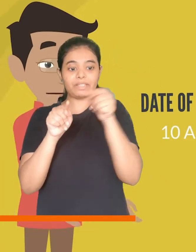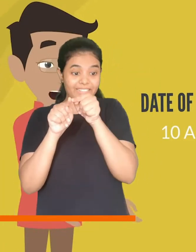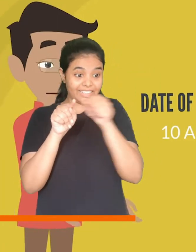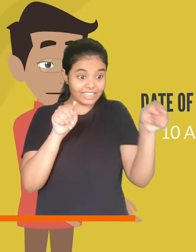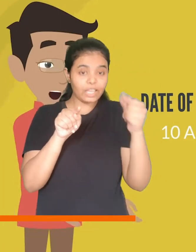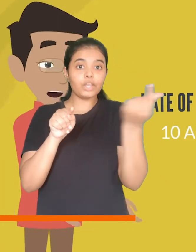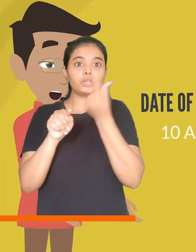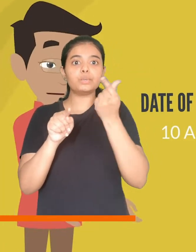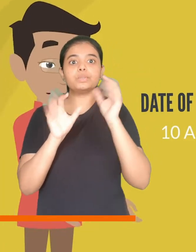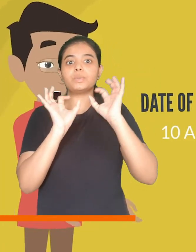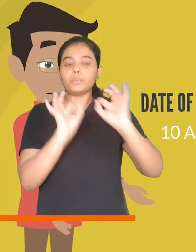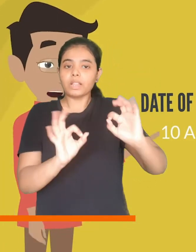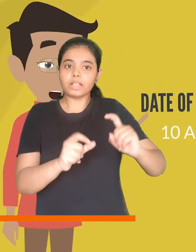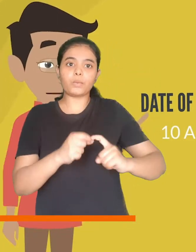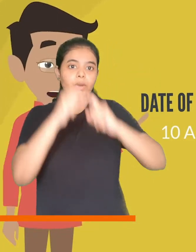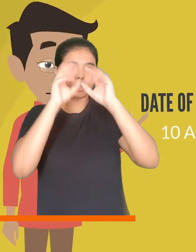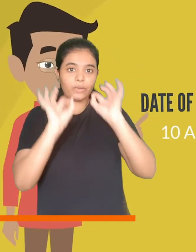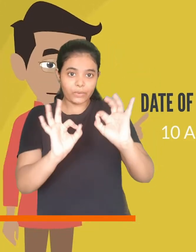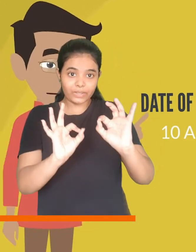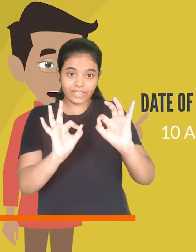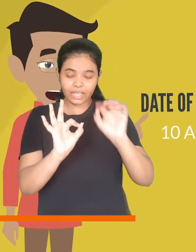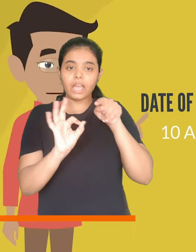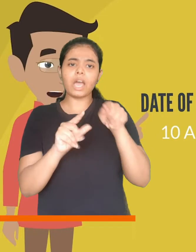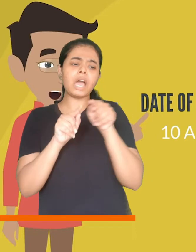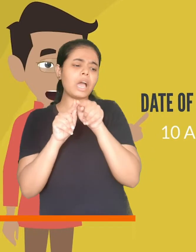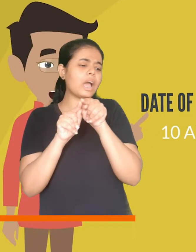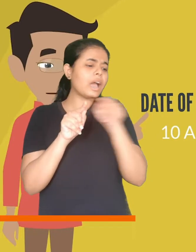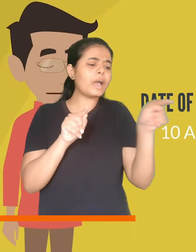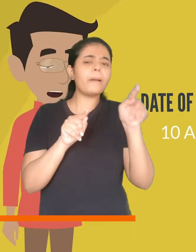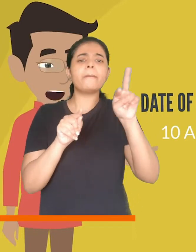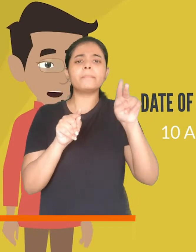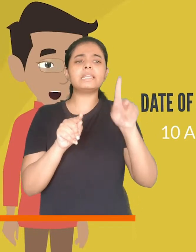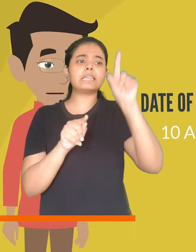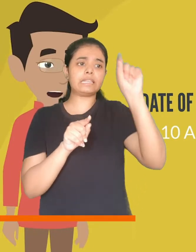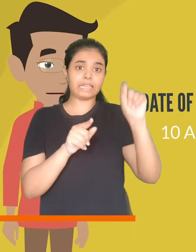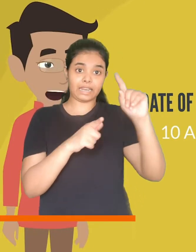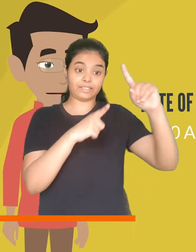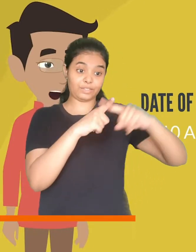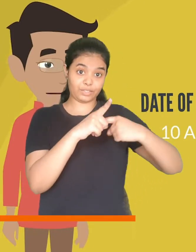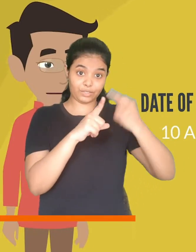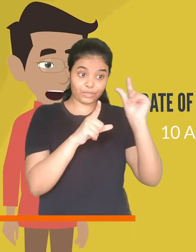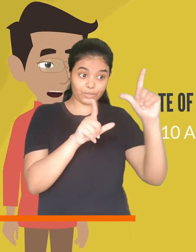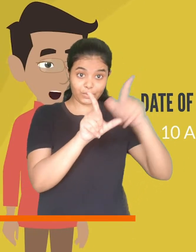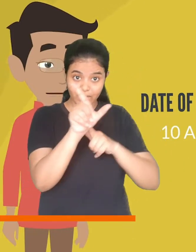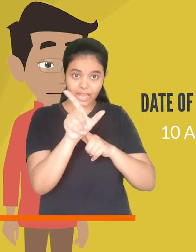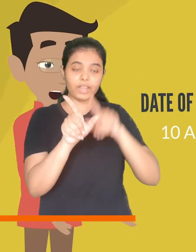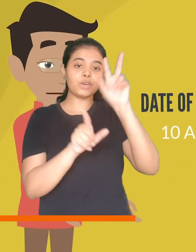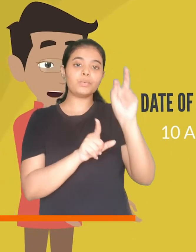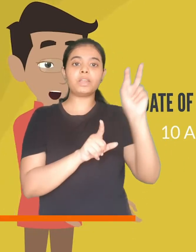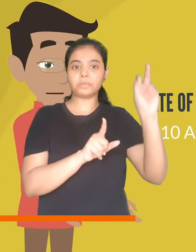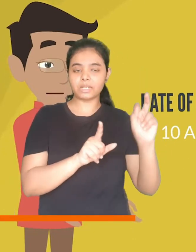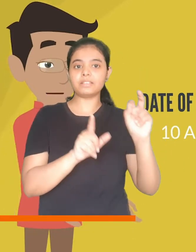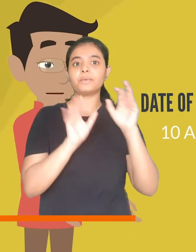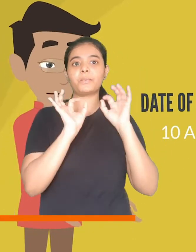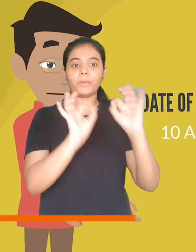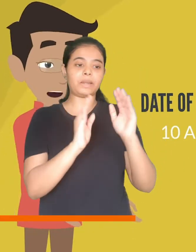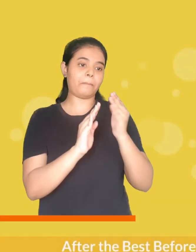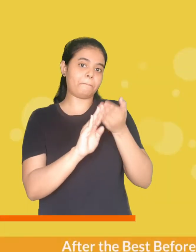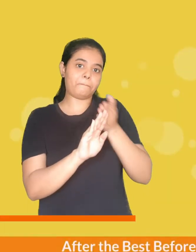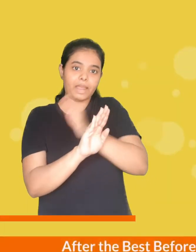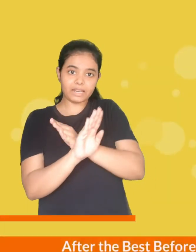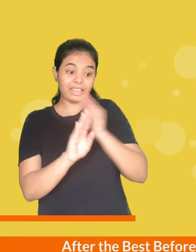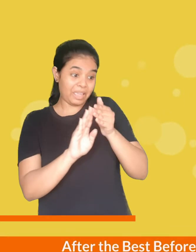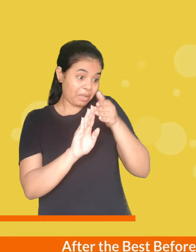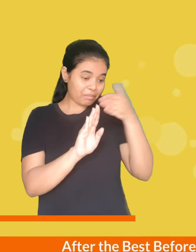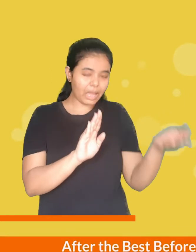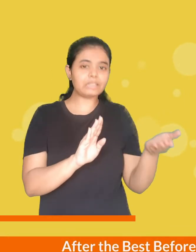खाद्य पदार्थ को date of manufacture से तीन महीने के अंदर इस्तिमाल कर लेना चाहिए यानि 10 जुलाई 2020 से पहले